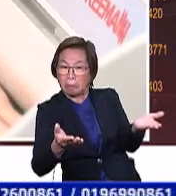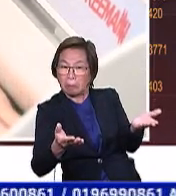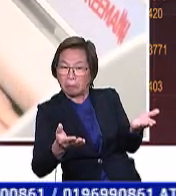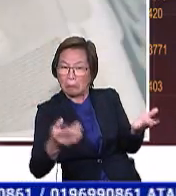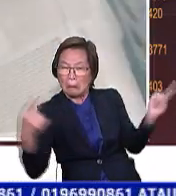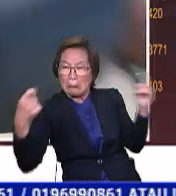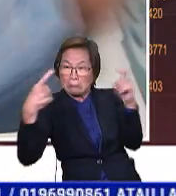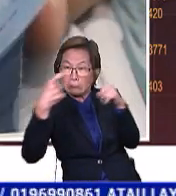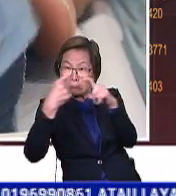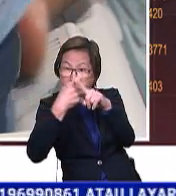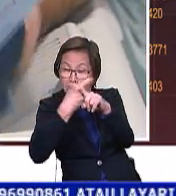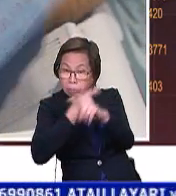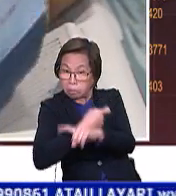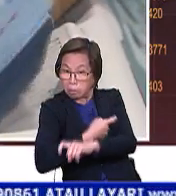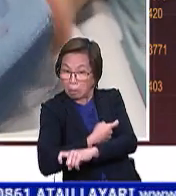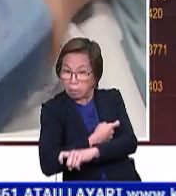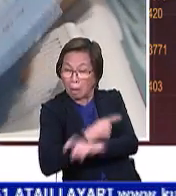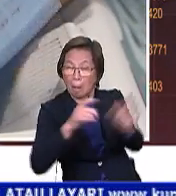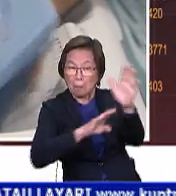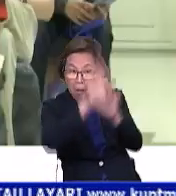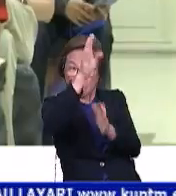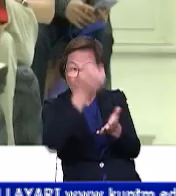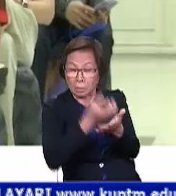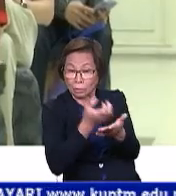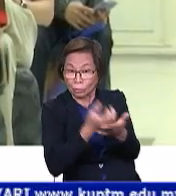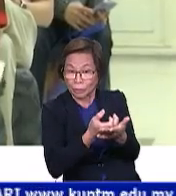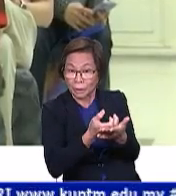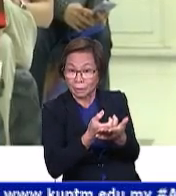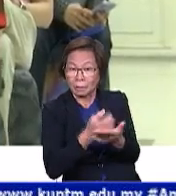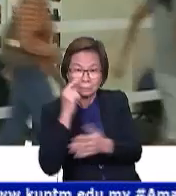implikasi kesan yang besar ke atas pertumbuhan ekonomi.